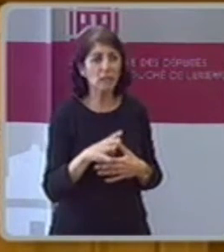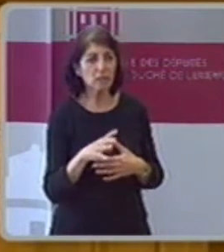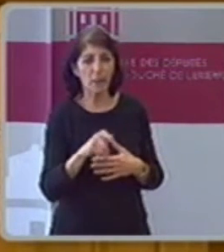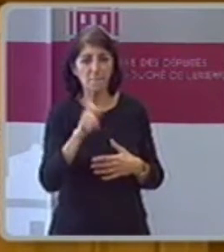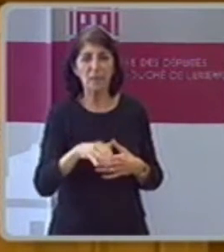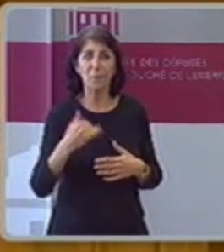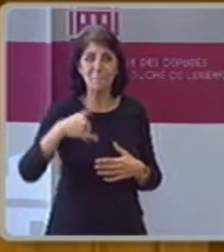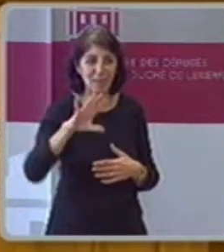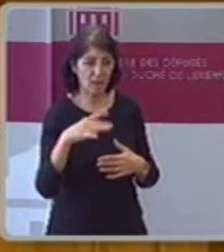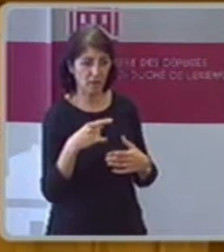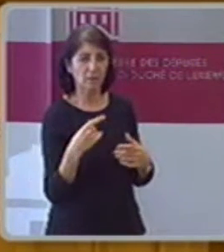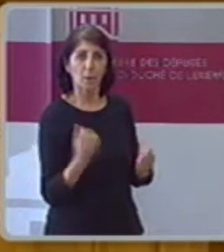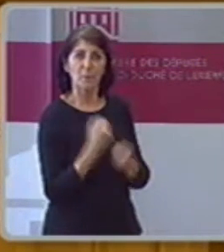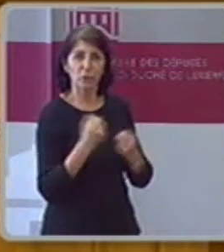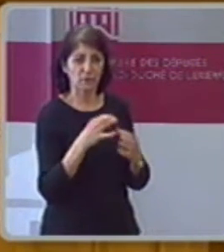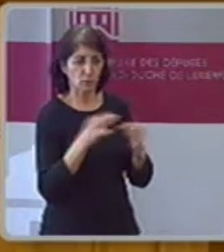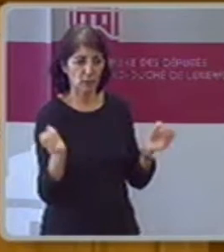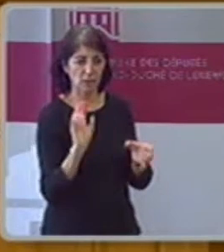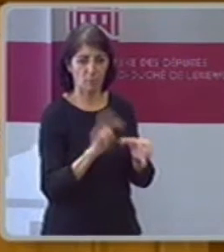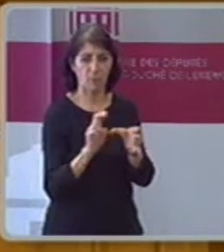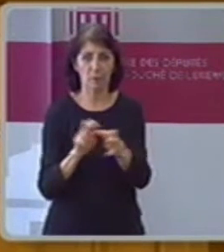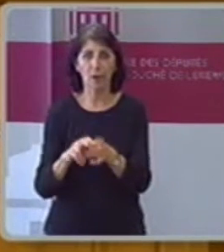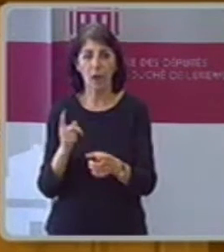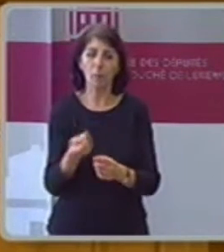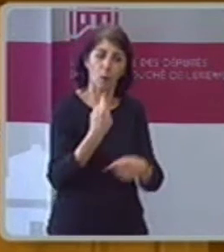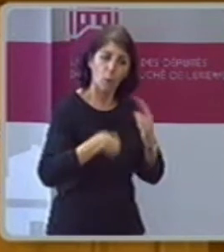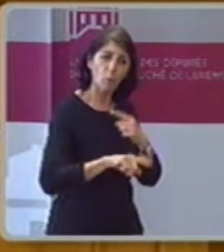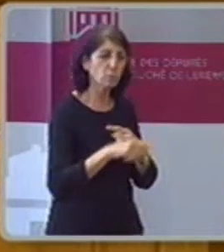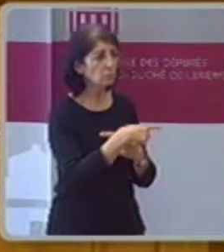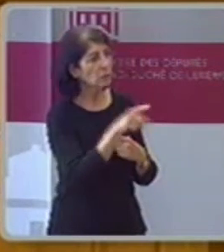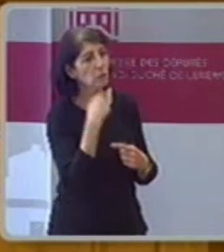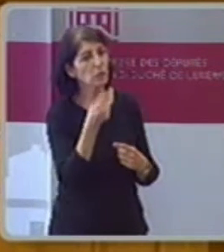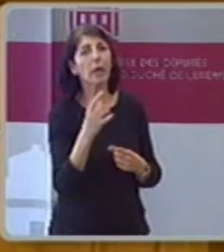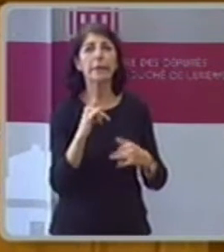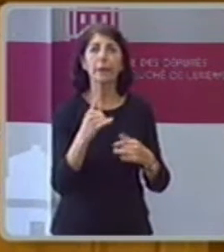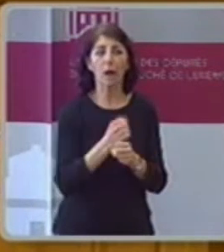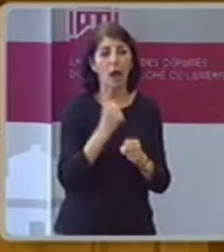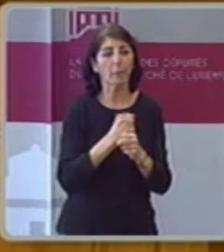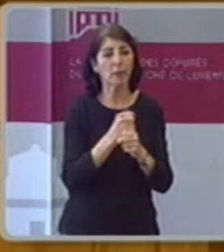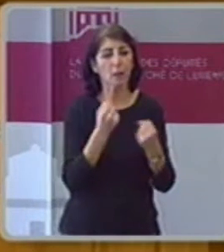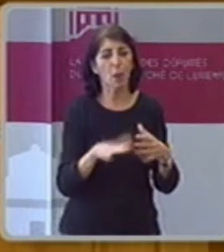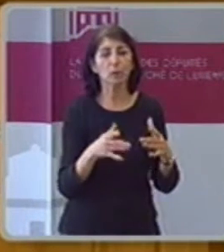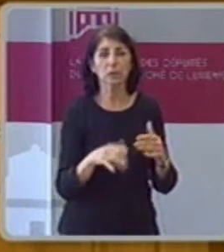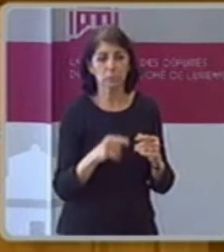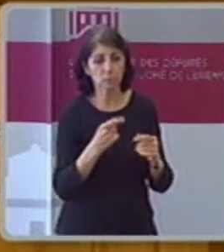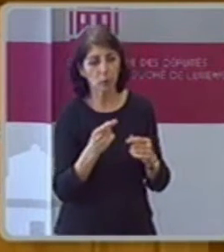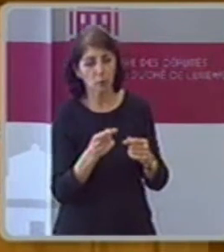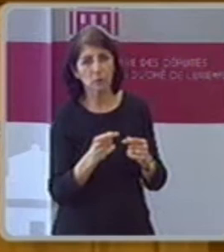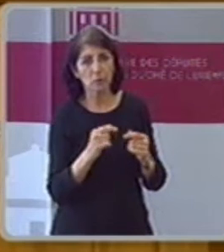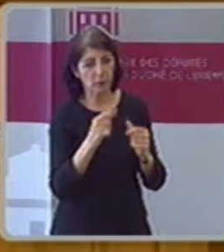nicht. der Schumach an Beschäftigungsinitiative hat im März 2013